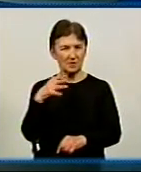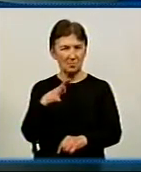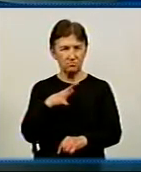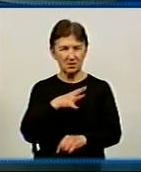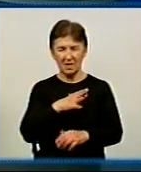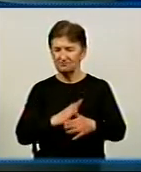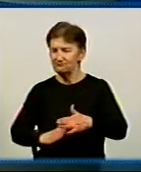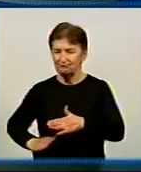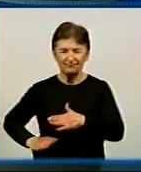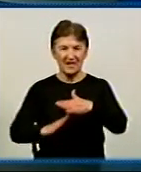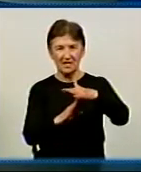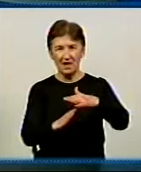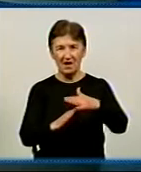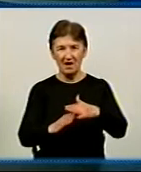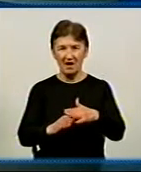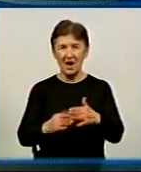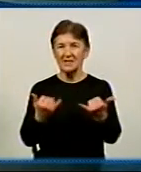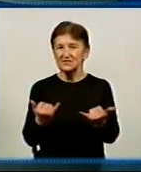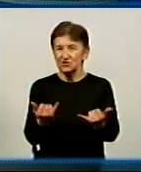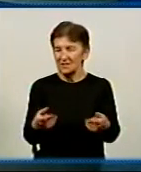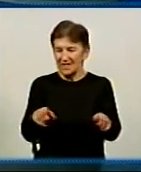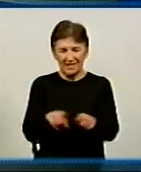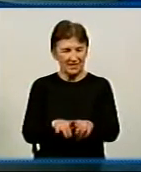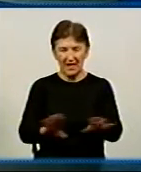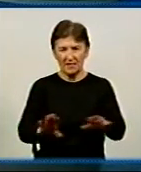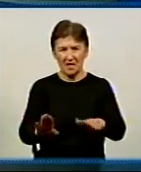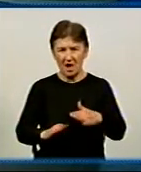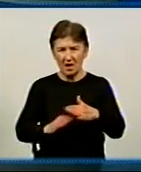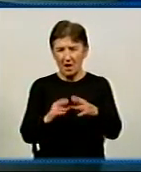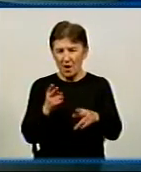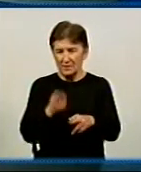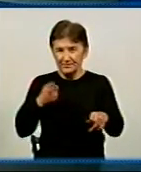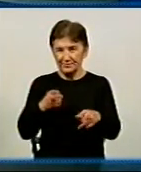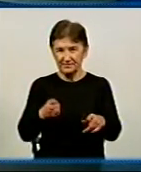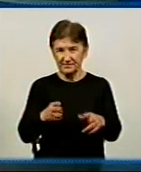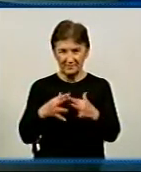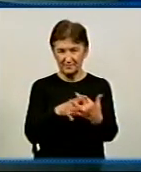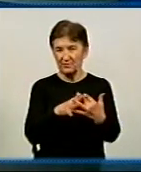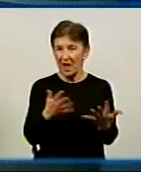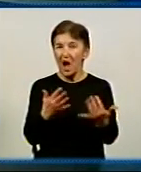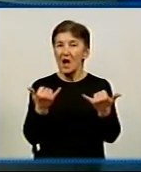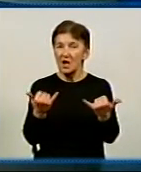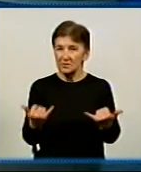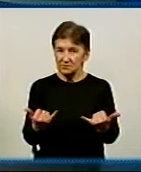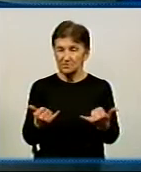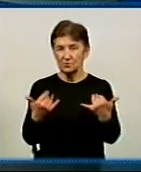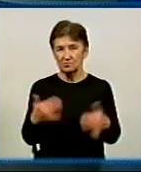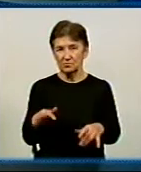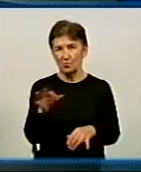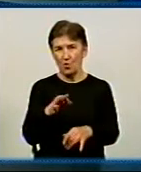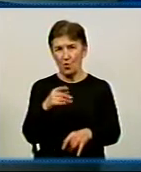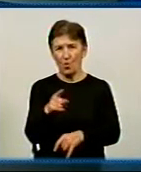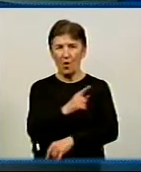фаза. Сьогодні вона не така гаряча, тому що капелани в Україні говорять вже і про пенітенціарний